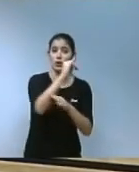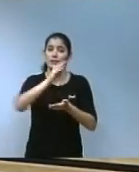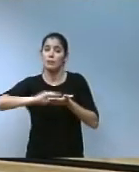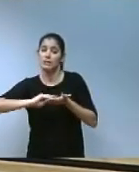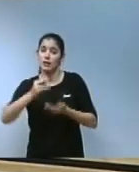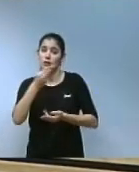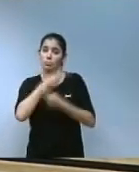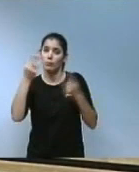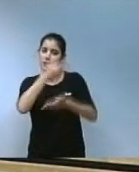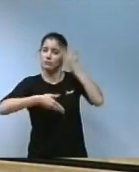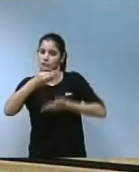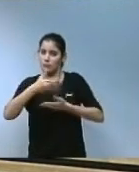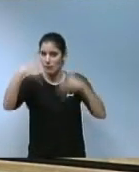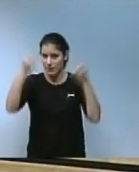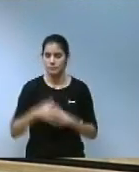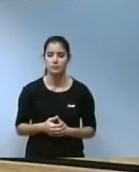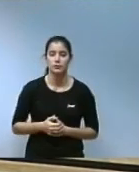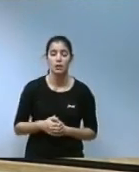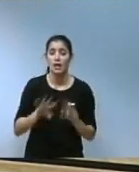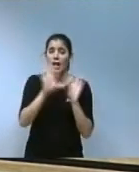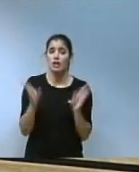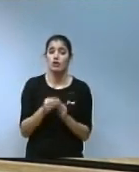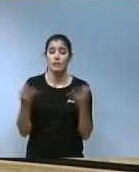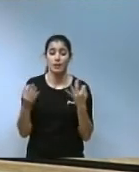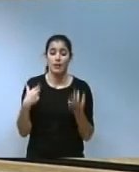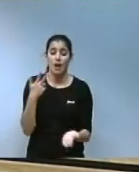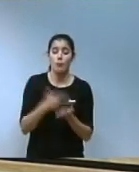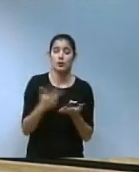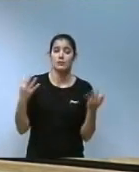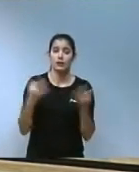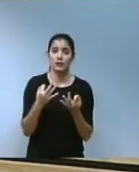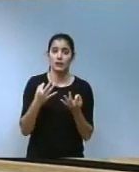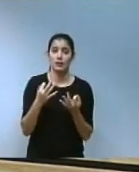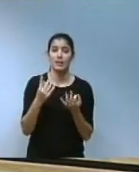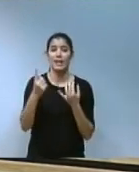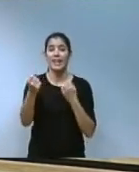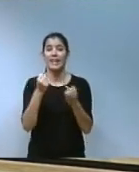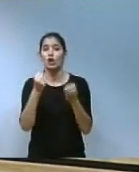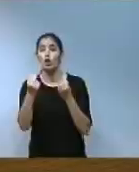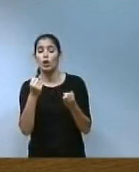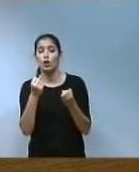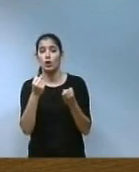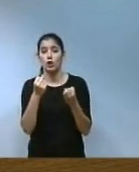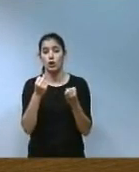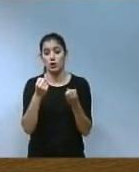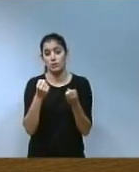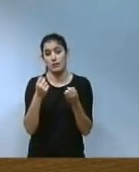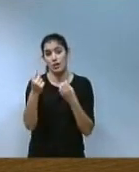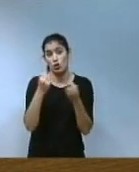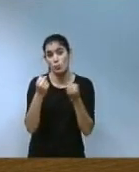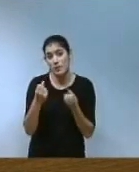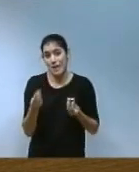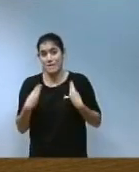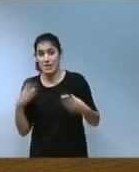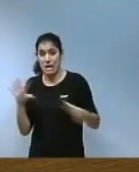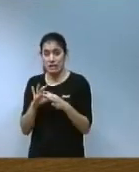públiques. En resum, apostem per l'economida, una economia on les persones i el territori estan